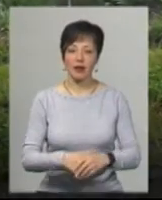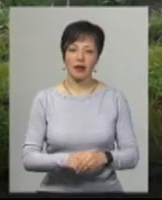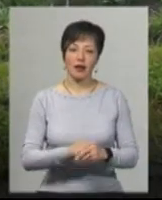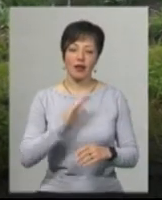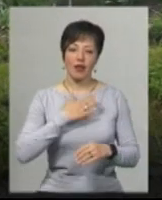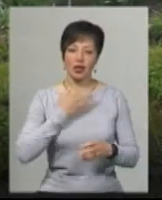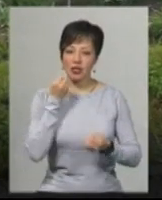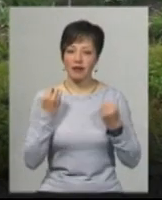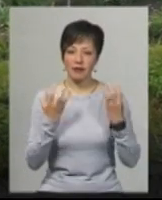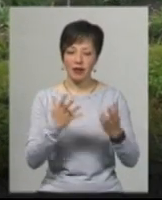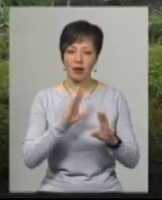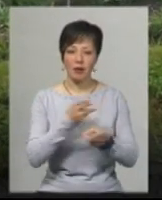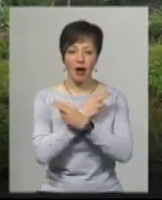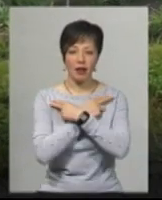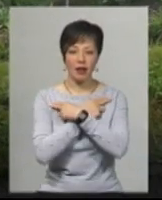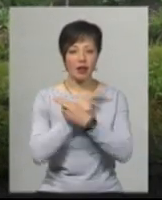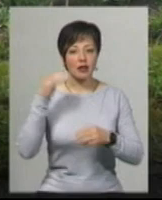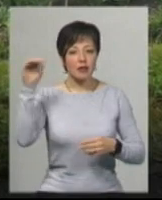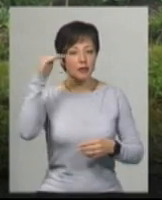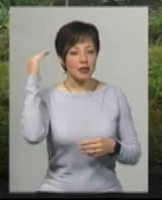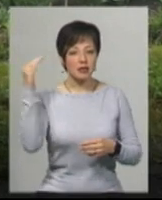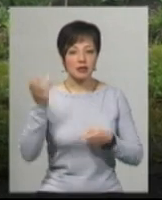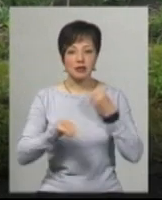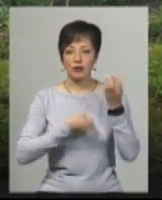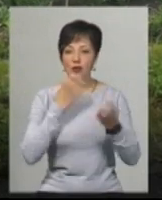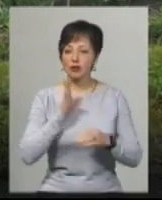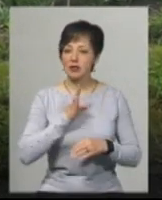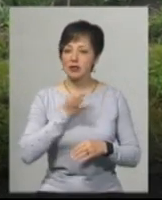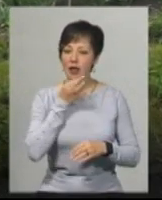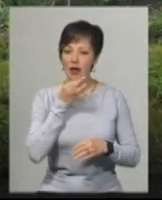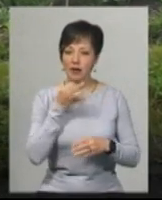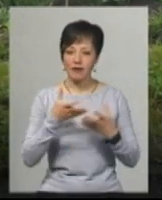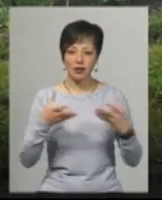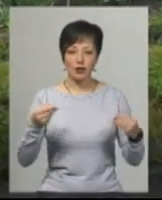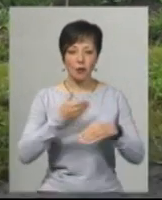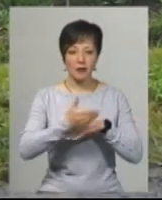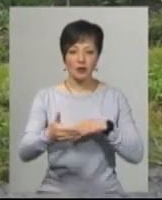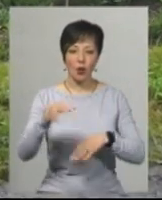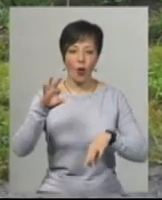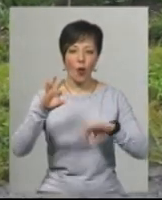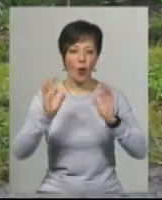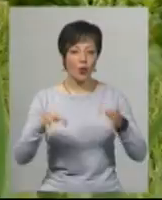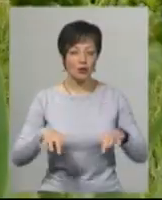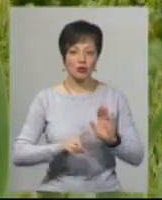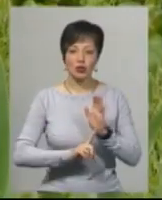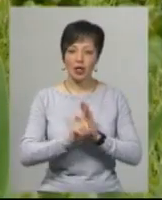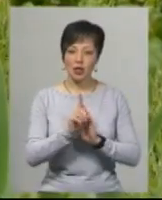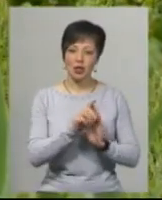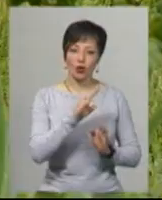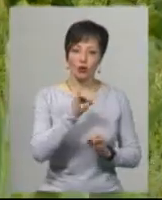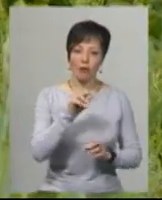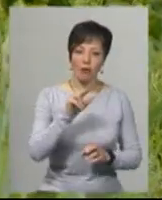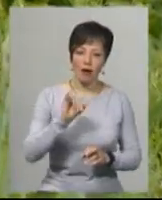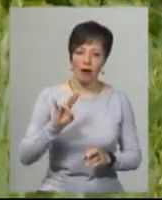це наші ангели небесні, вони світуть з ранньої весни до пізньої осені, починаючи з тюльпанів,